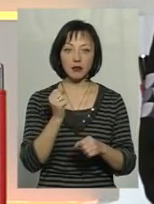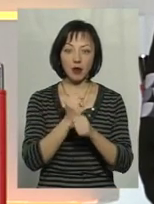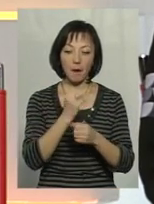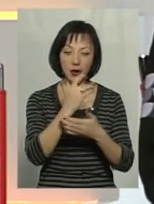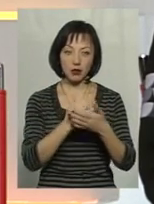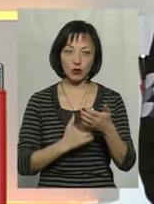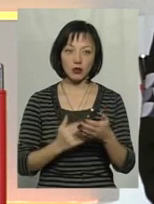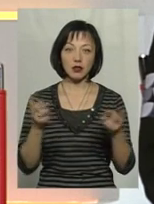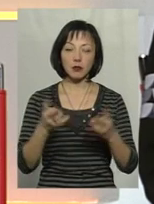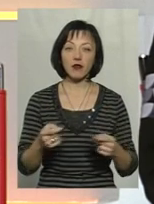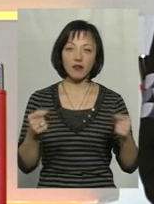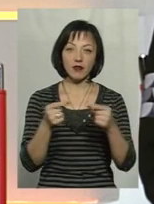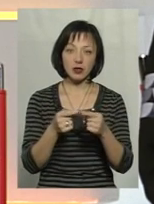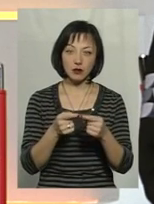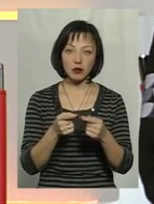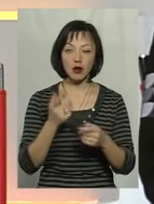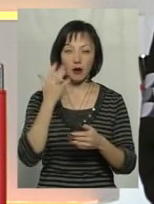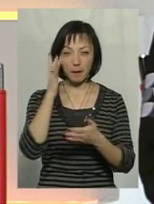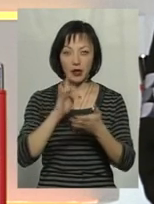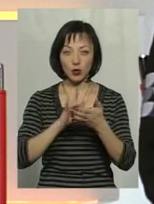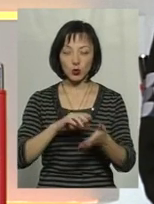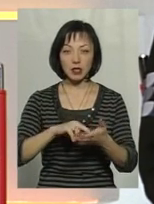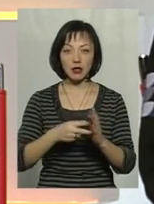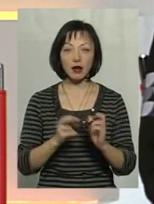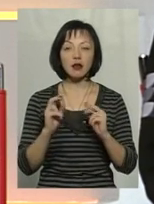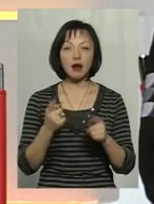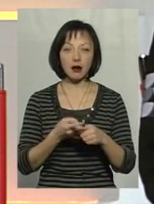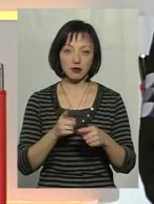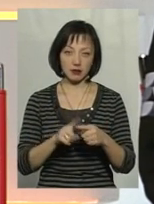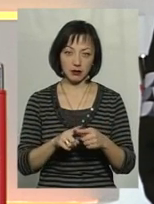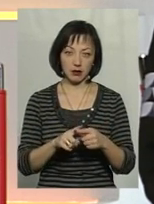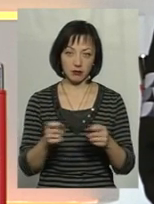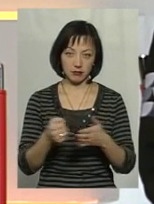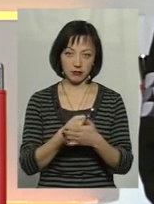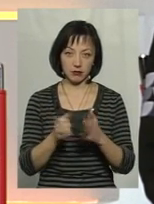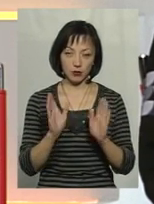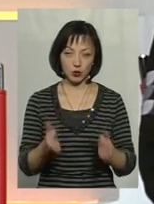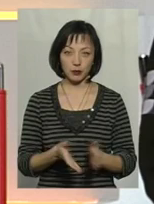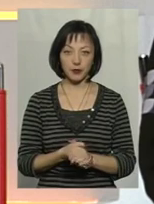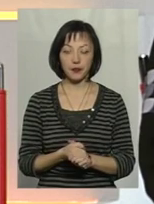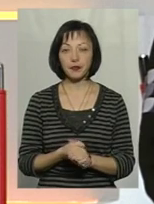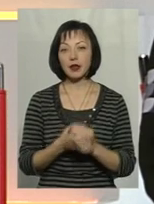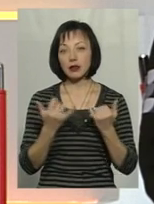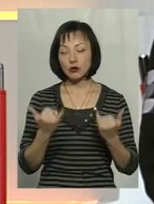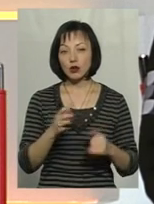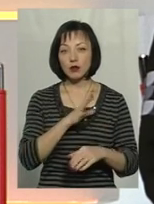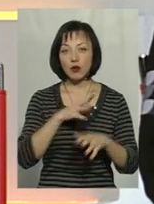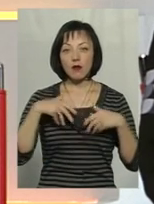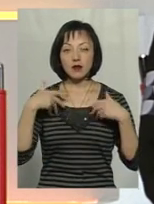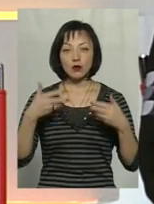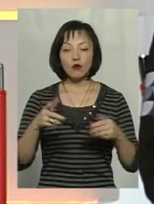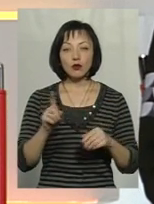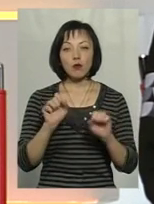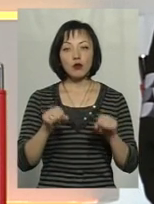Потрібно визначити чітку мету, стратегію і як ми йдемо до цієї мети. На сьогодні було висловлювання, що